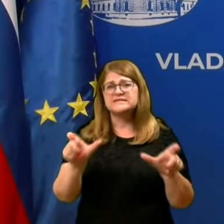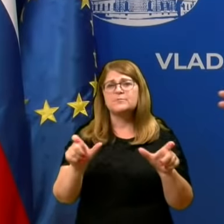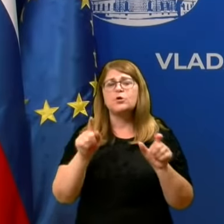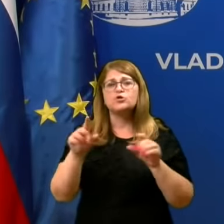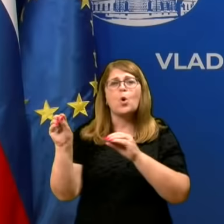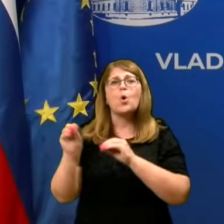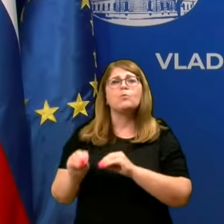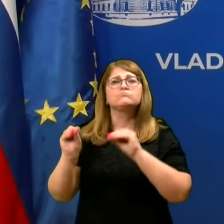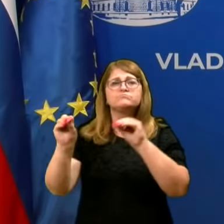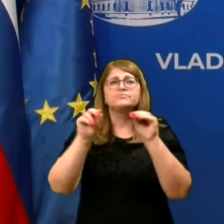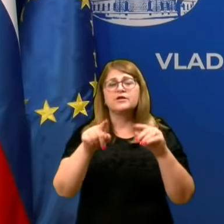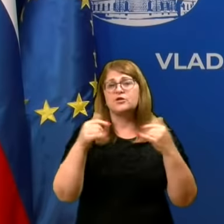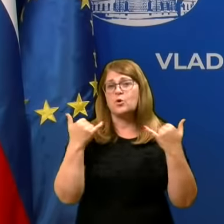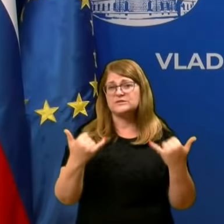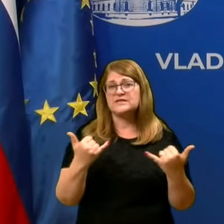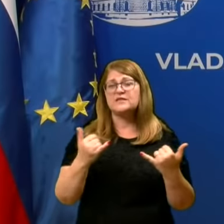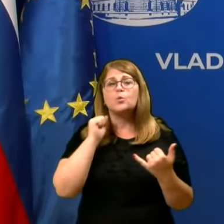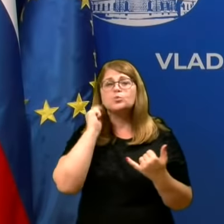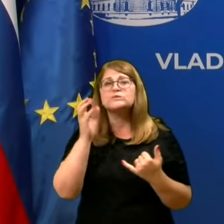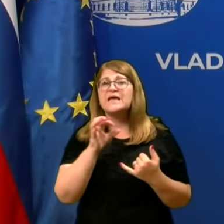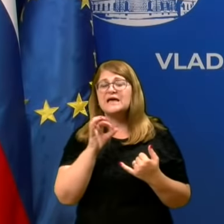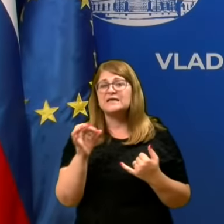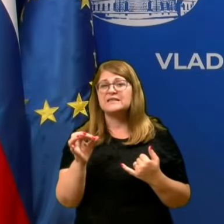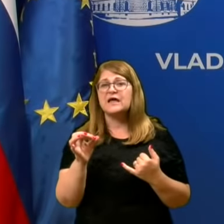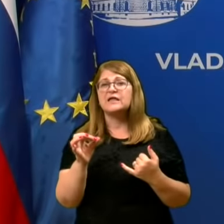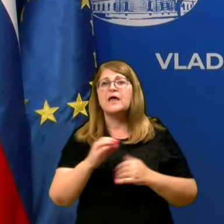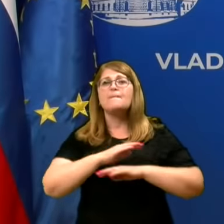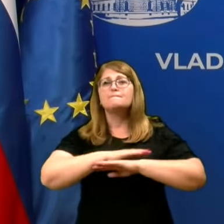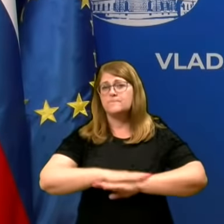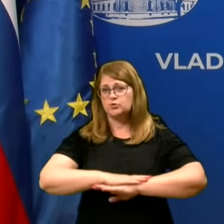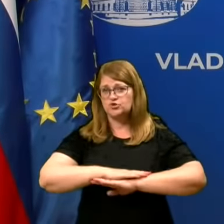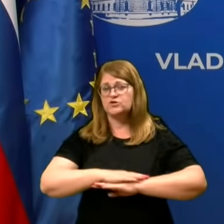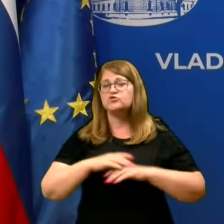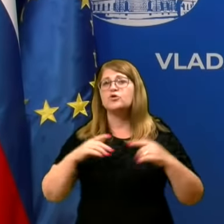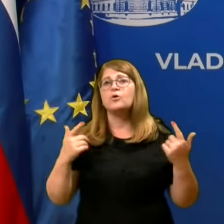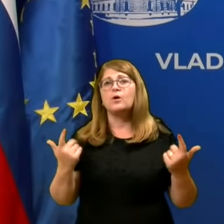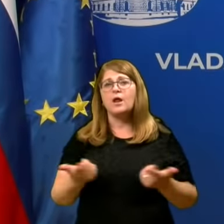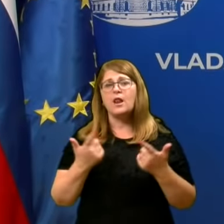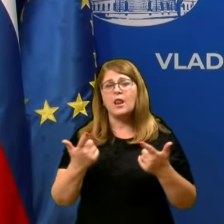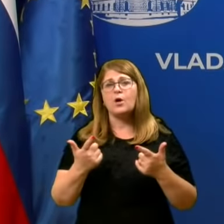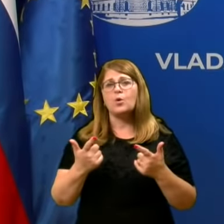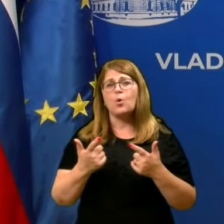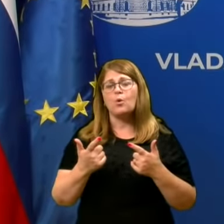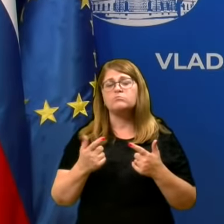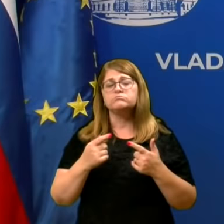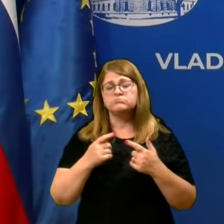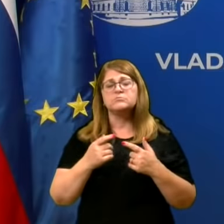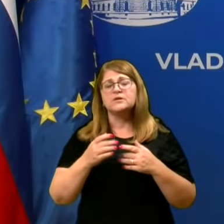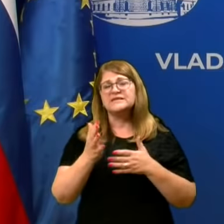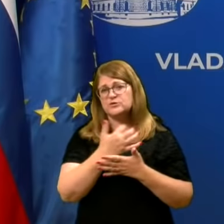migracijo, ki jo zdaj seveda dnevno, predvsem pa počitniško, lahko nemoteno uživamo.